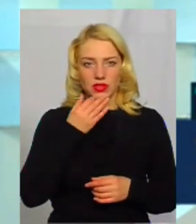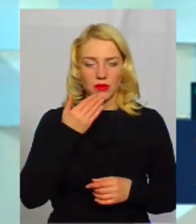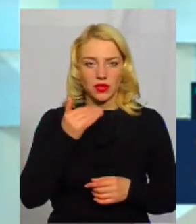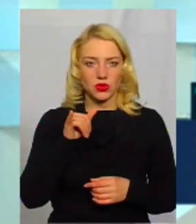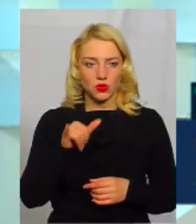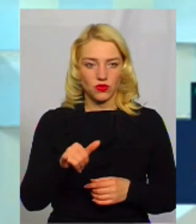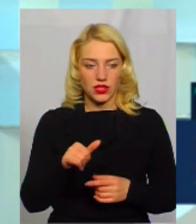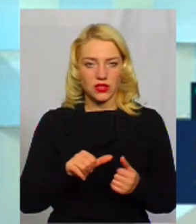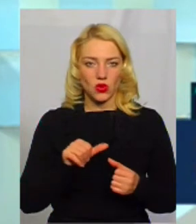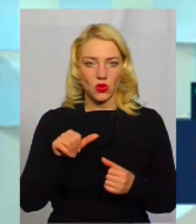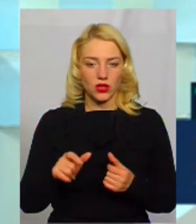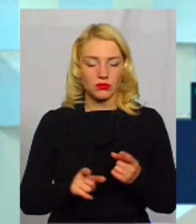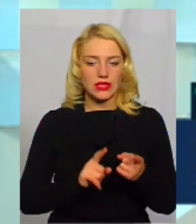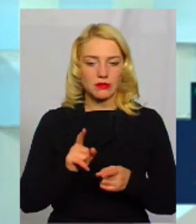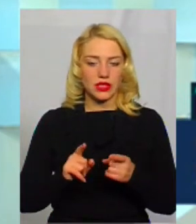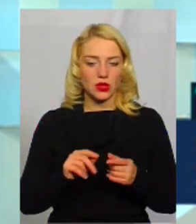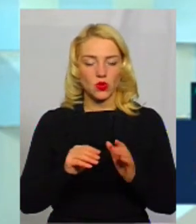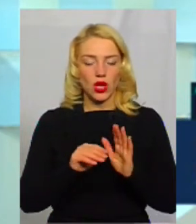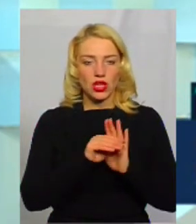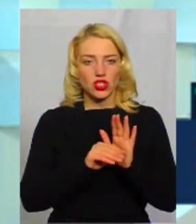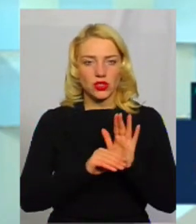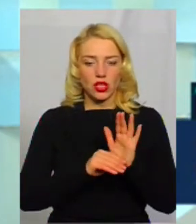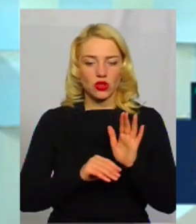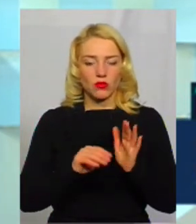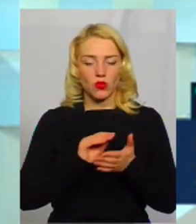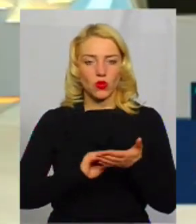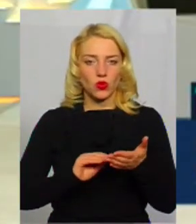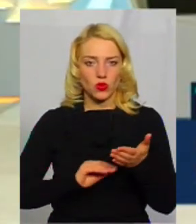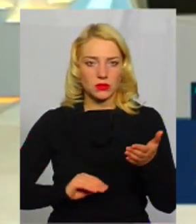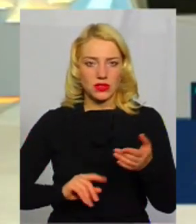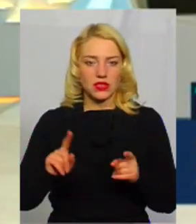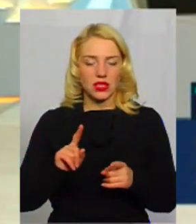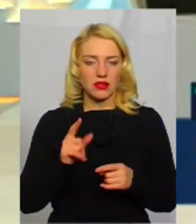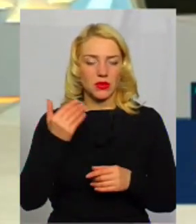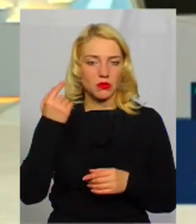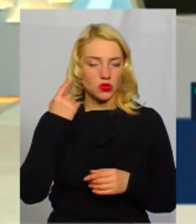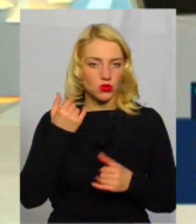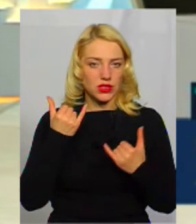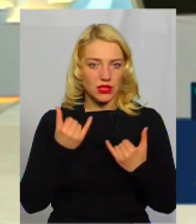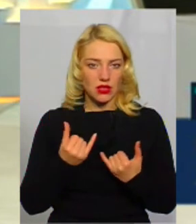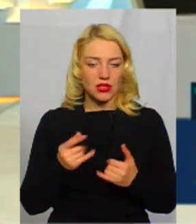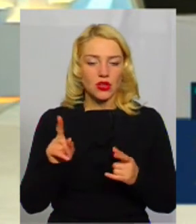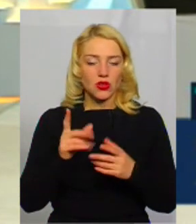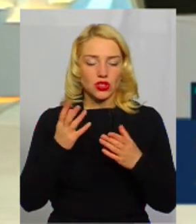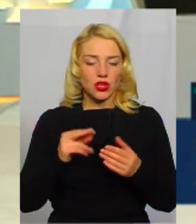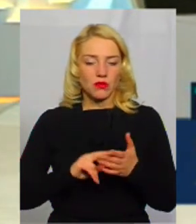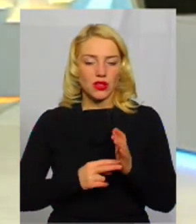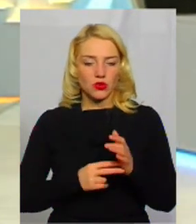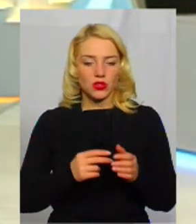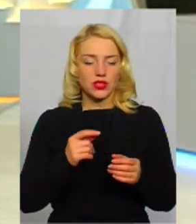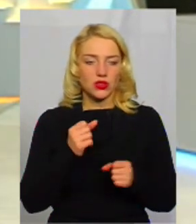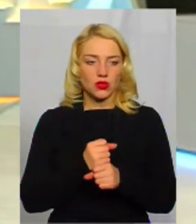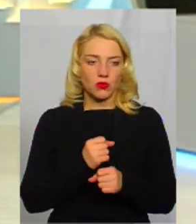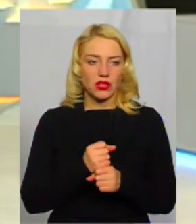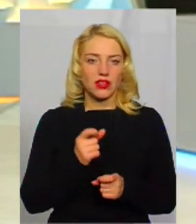запитати, окрім змін у штатному розписі, про які ми тільки що чули у сюжету, що ще планується зробити в межах переходу на